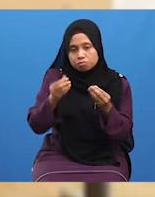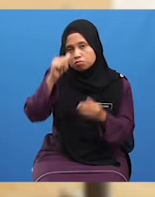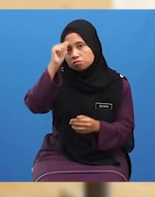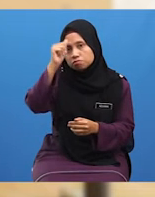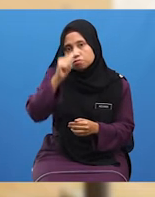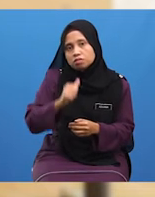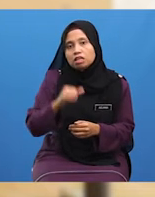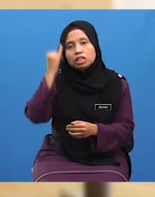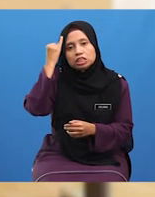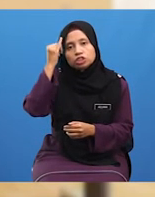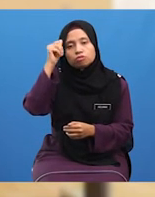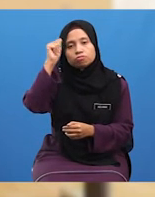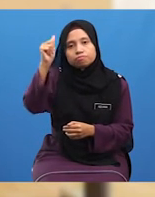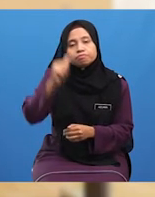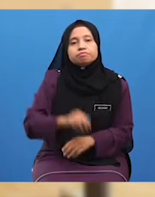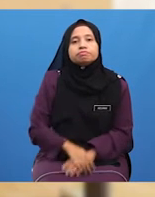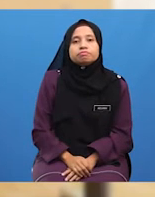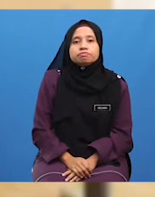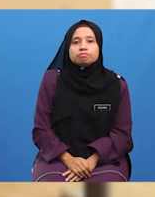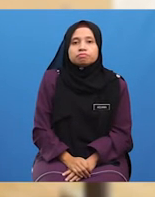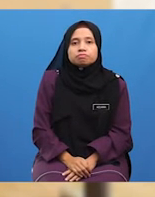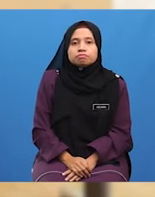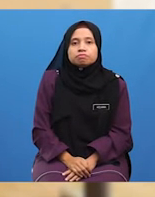'ala Insya Allah Bunga